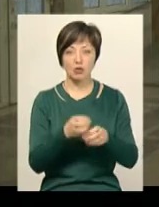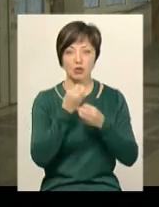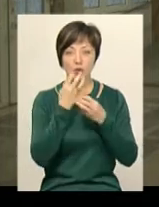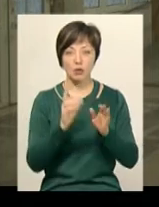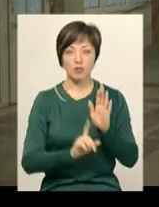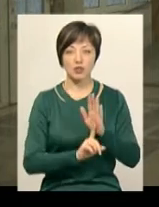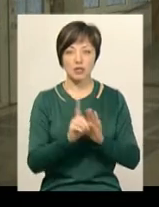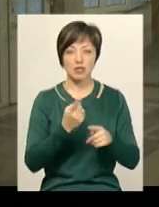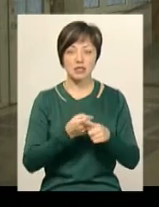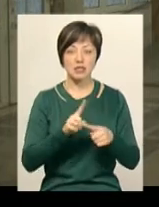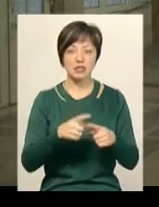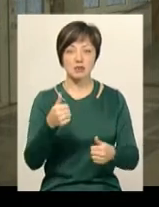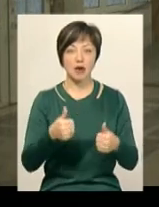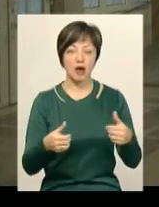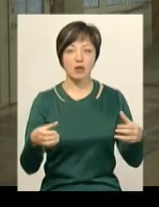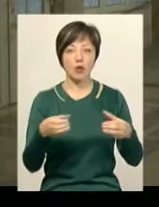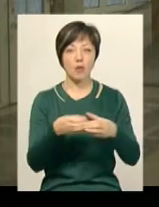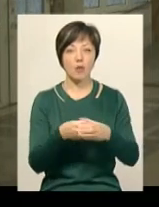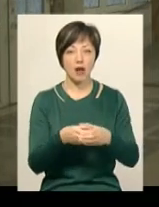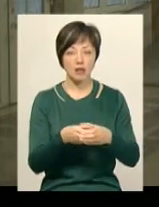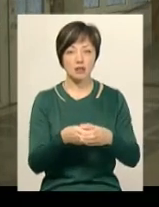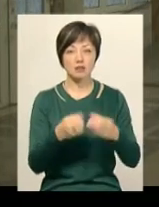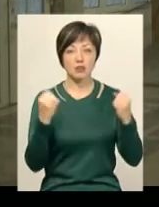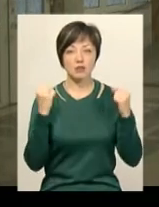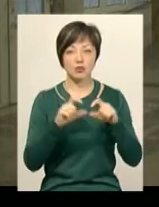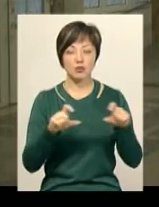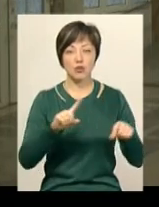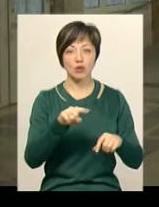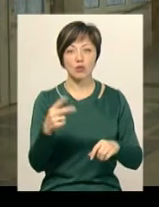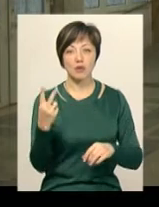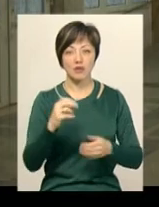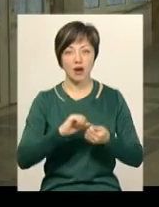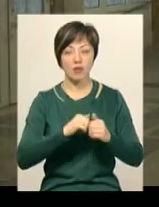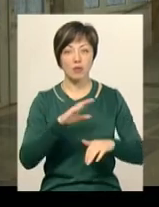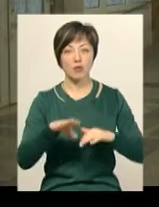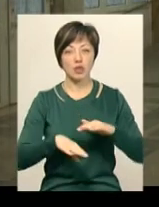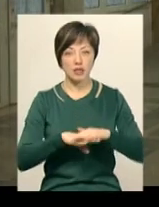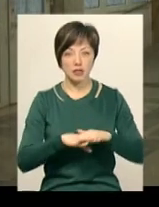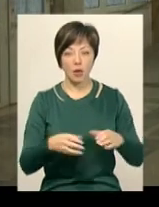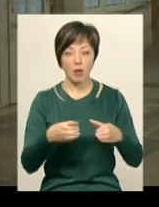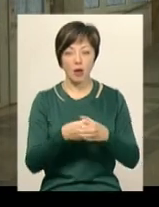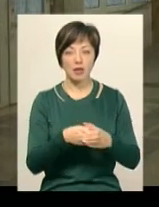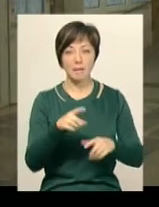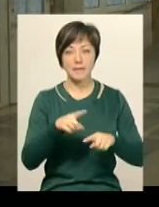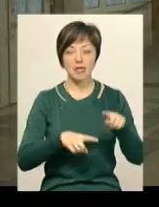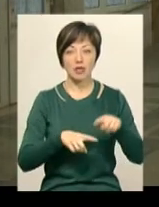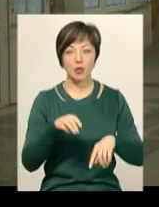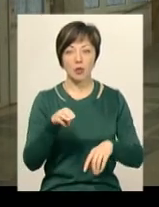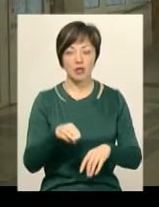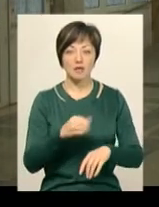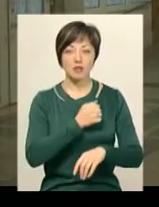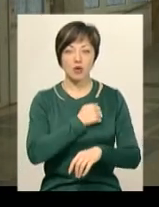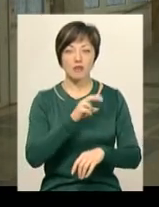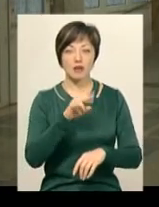почали ці змагання команди ДСШ номер два міста Кам'яць-Подільського і команда «Патріот». Це військовий ліцей, який